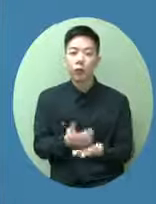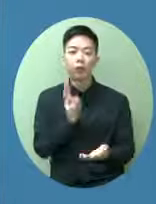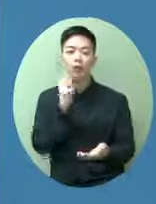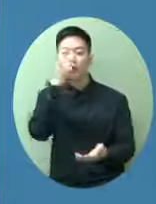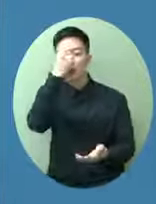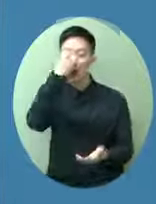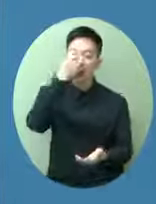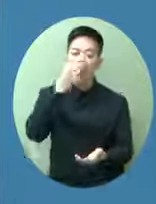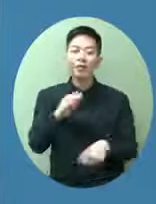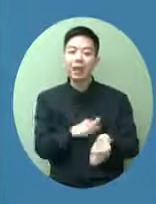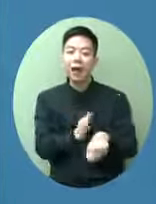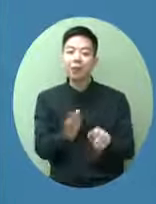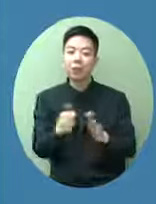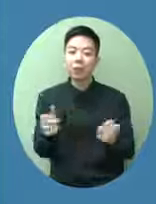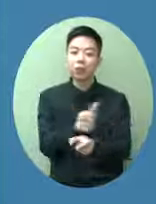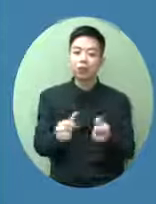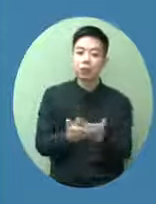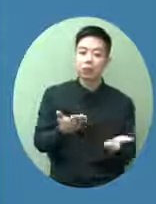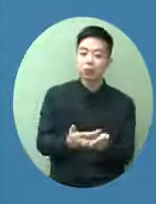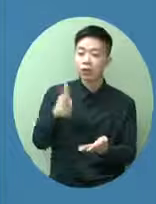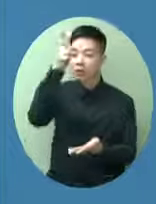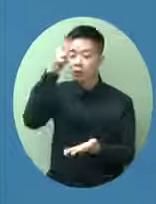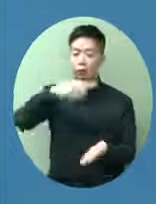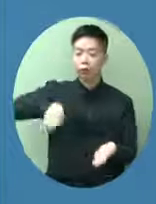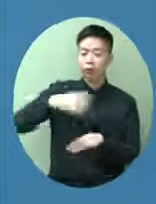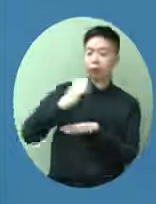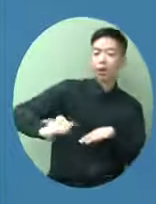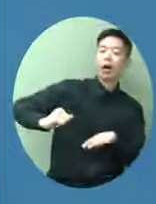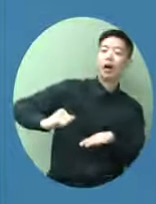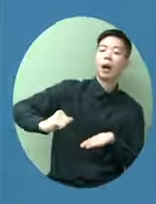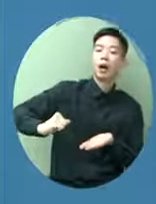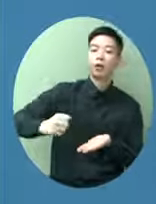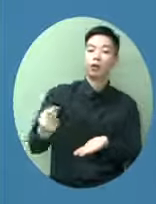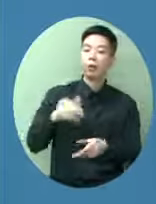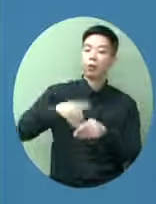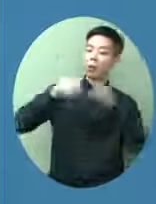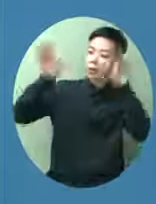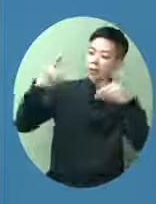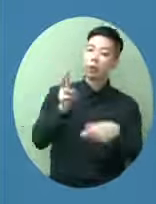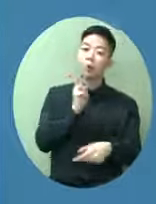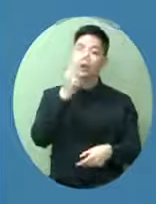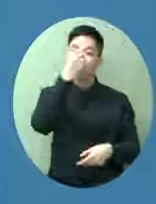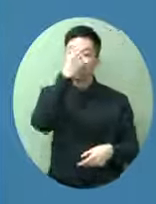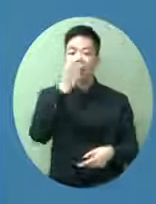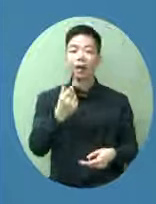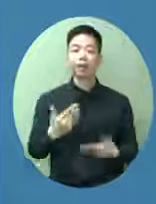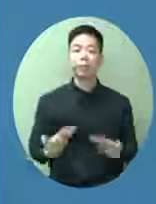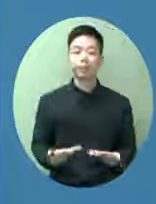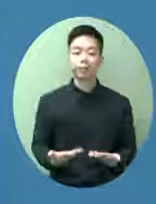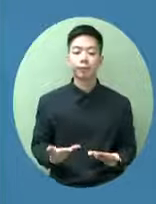有多些生意不是的 政府又說收回地收回舖來重新招標所以現在我就